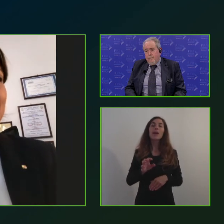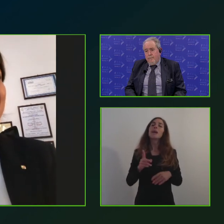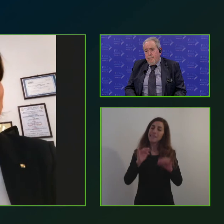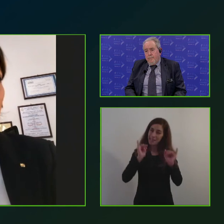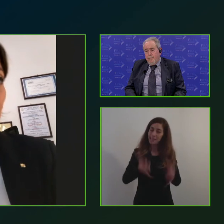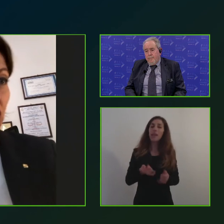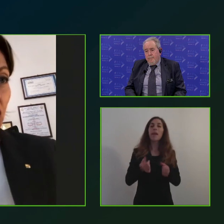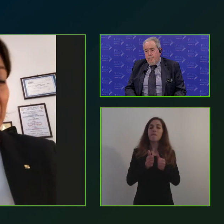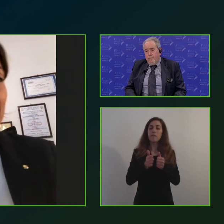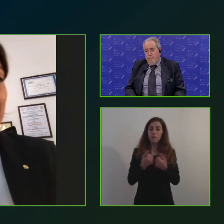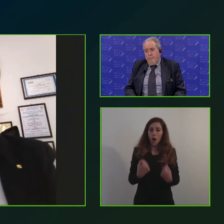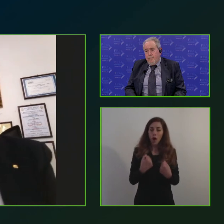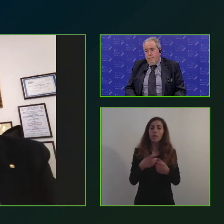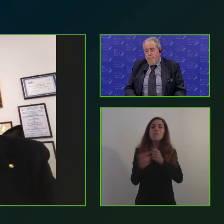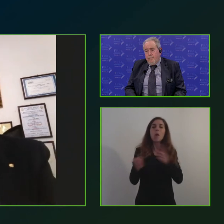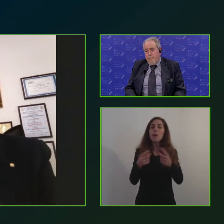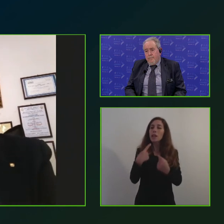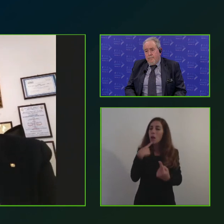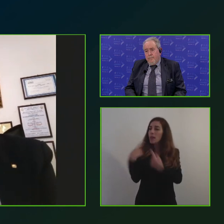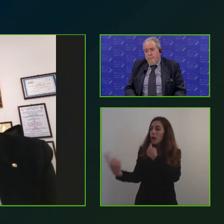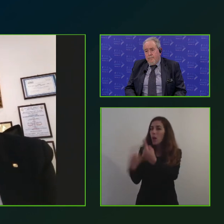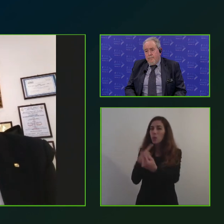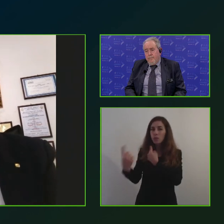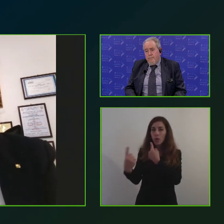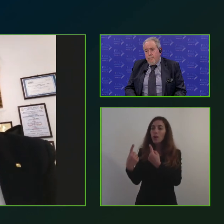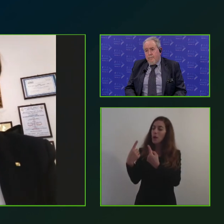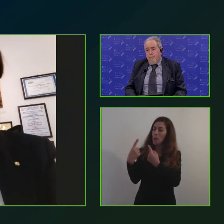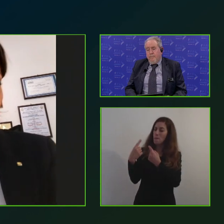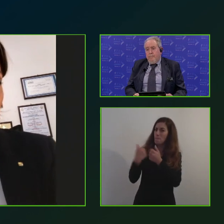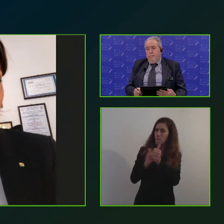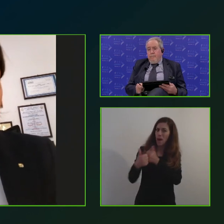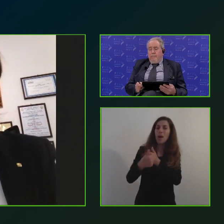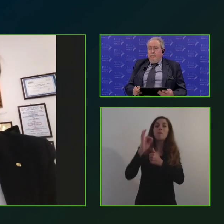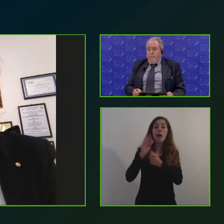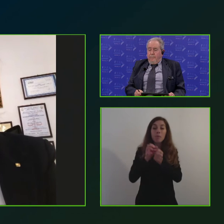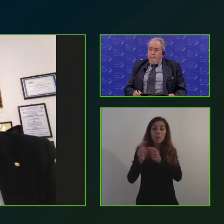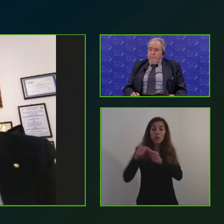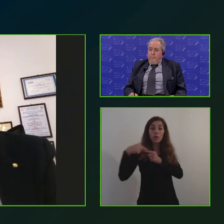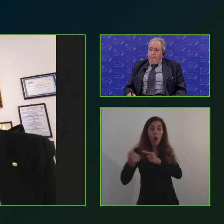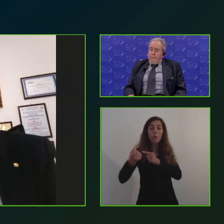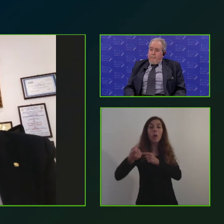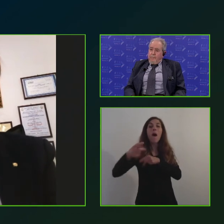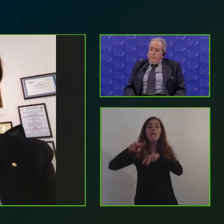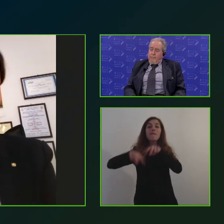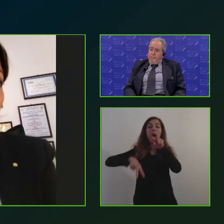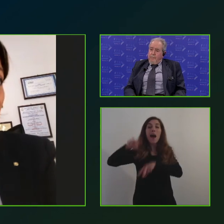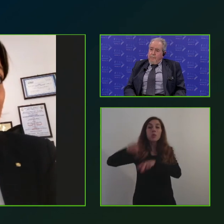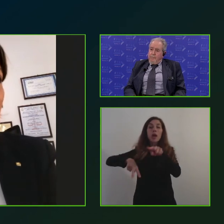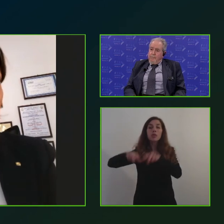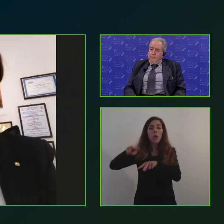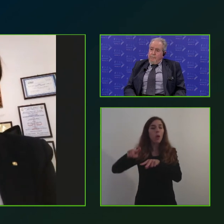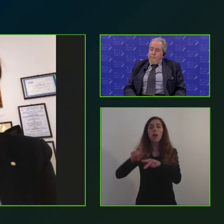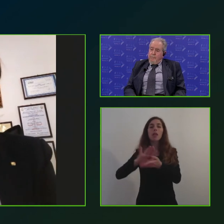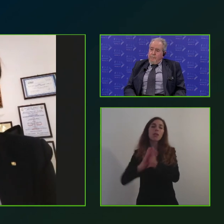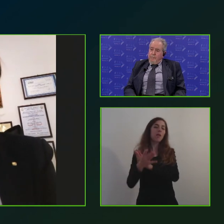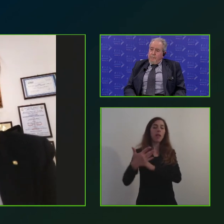fase della interlocuzione, diventa più debole la fase di valutazione. Quindi credo che sia uno dei suoi quali